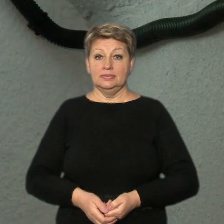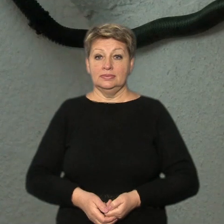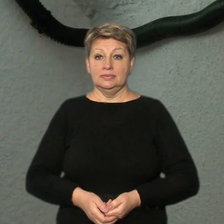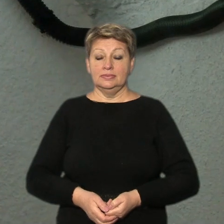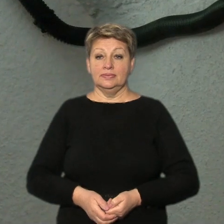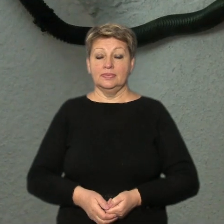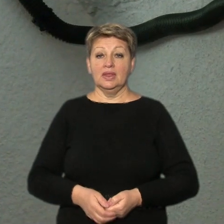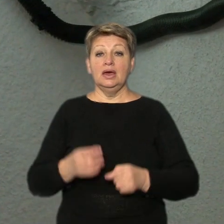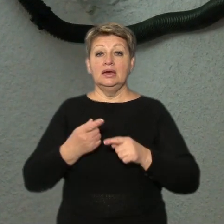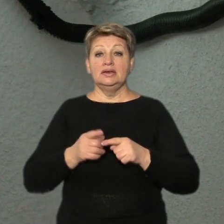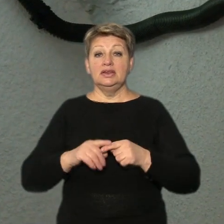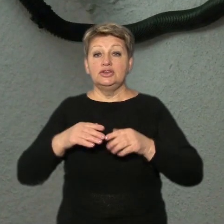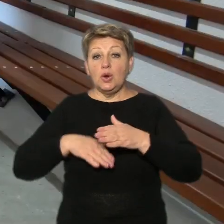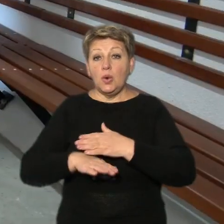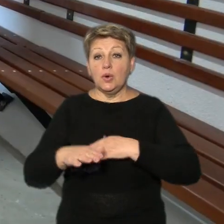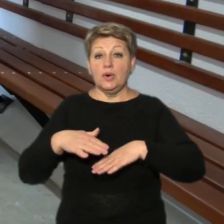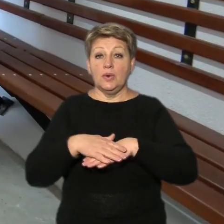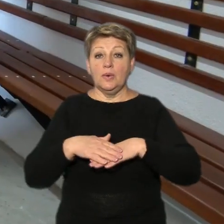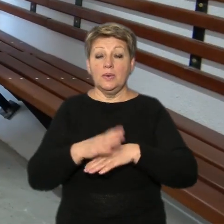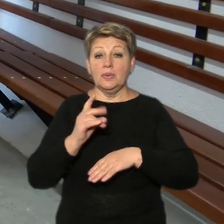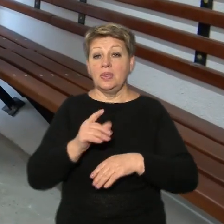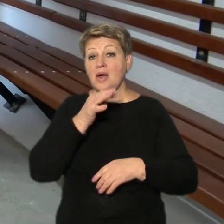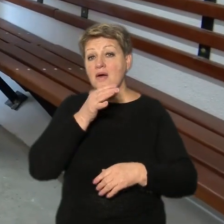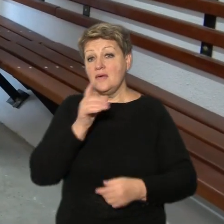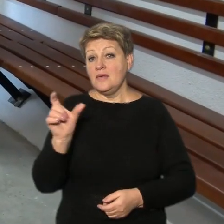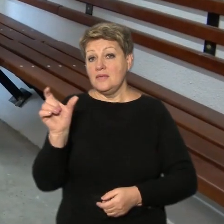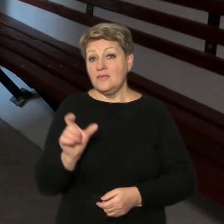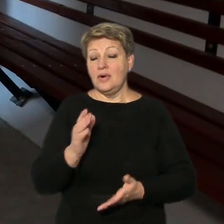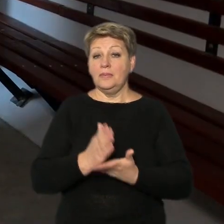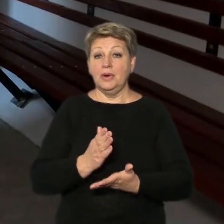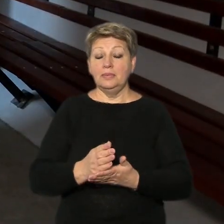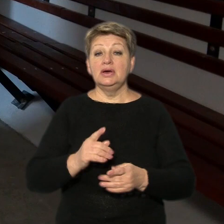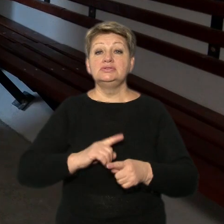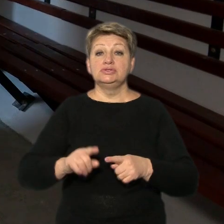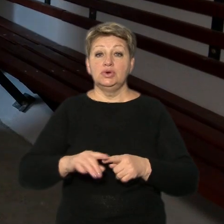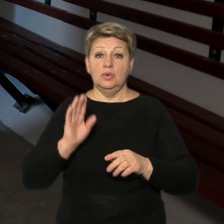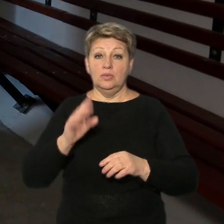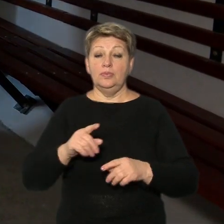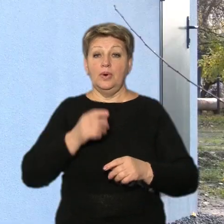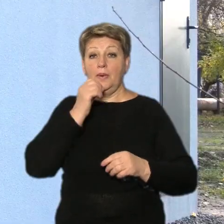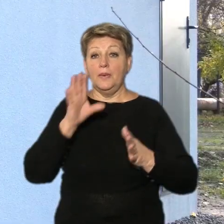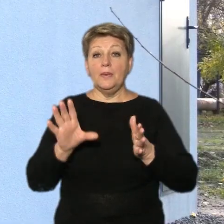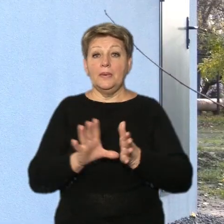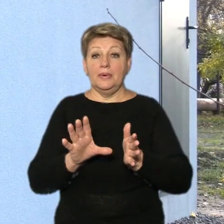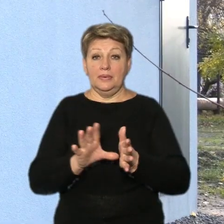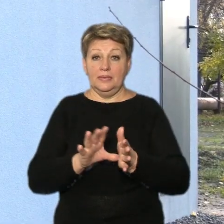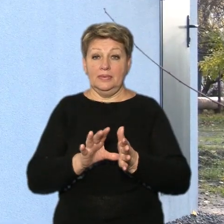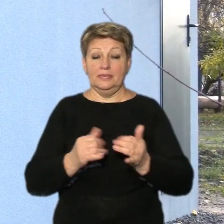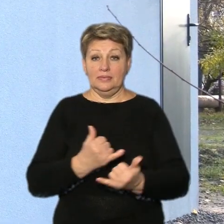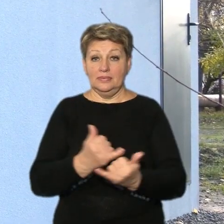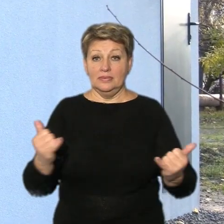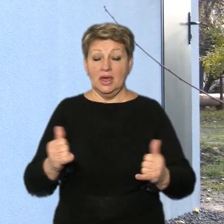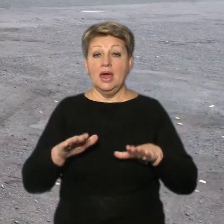Ці укриття розраховані на нетривале перебування. Згодом тут з'явиться безперебійне електропостачання, каже Олег Шарко. Місце